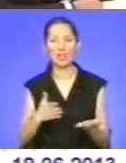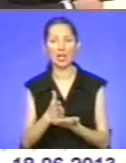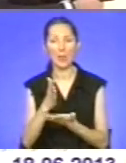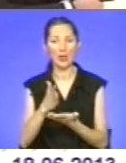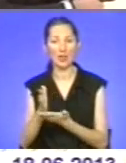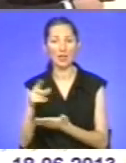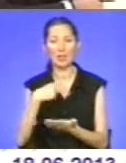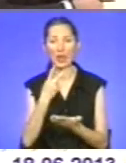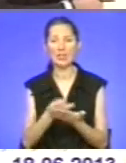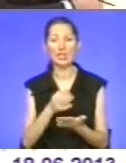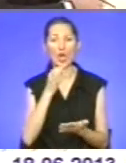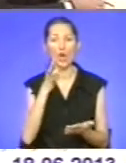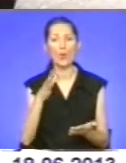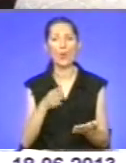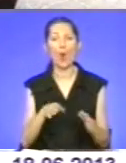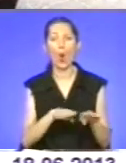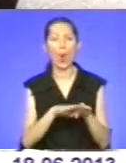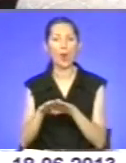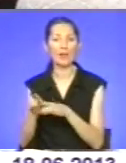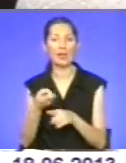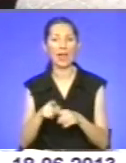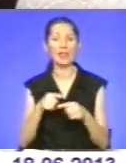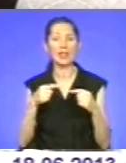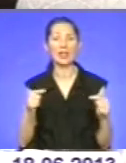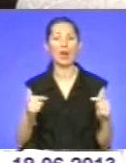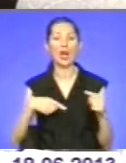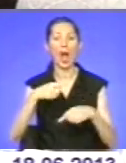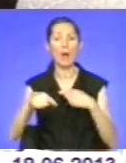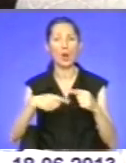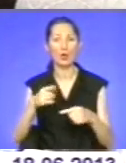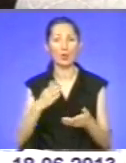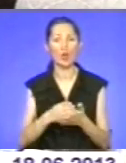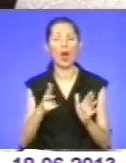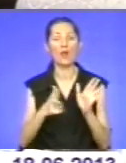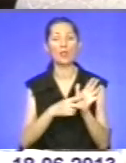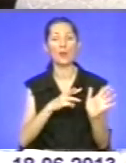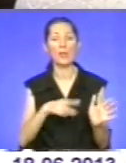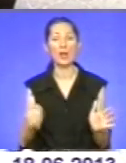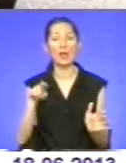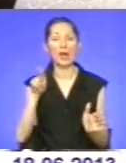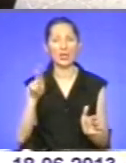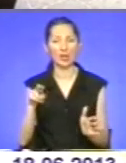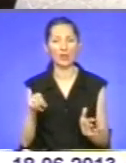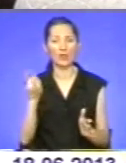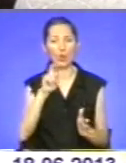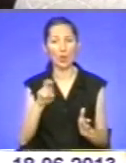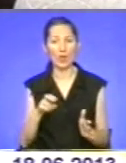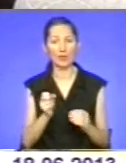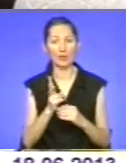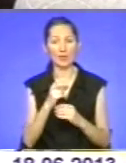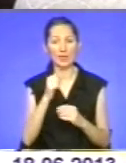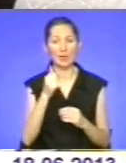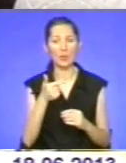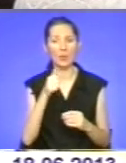любого рівня – це товарооборот. Ми 8 мільярдів доларів в 2012 році, це тільки